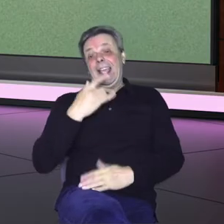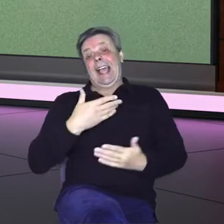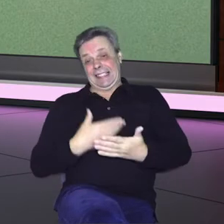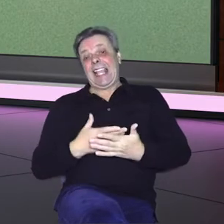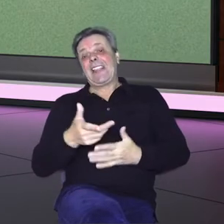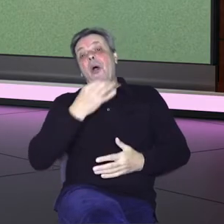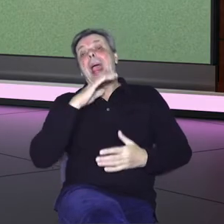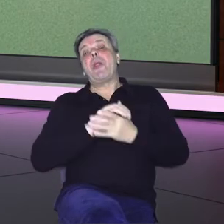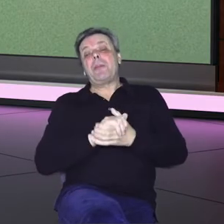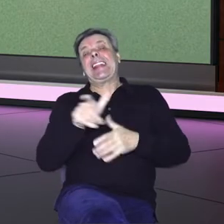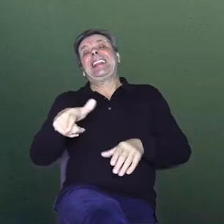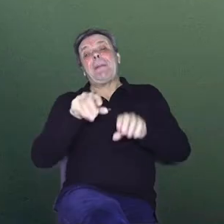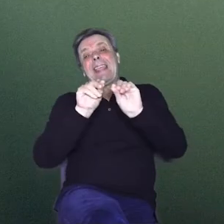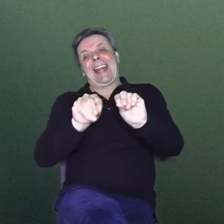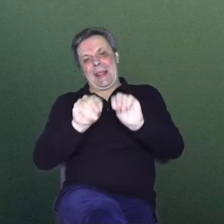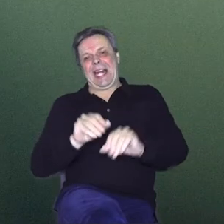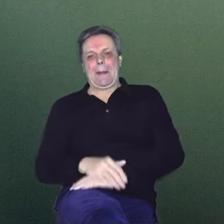u redu. Tako je.